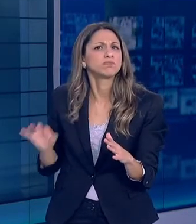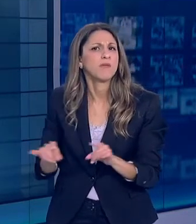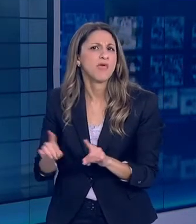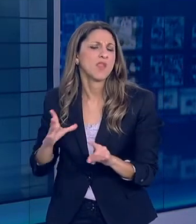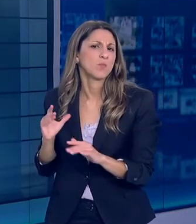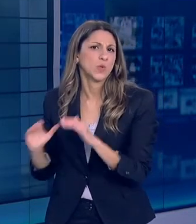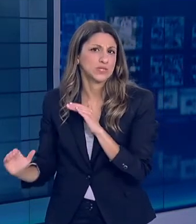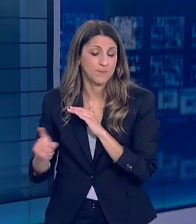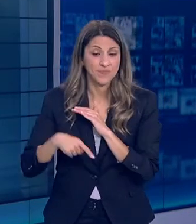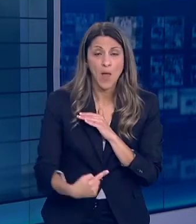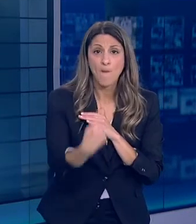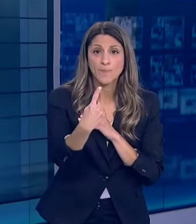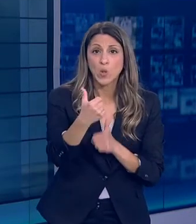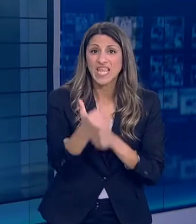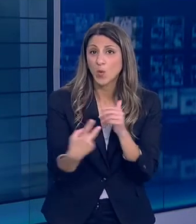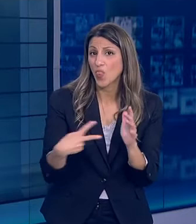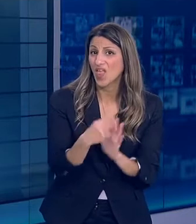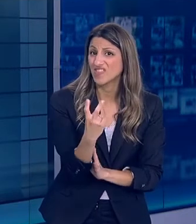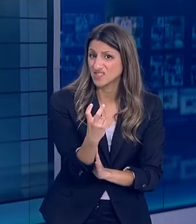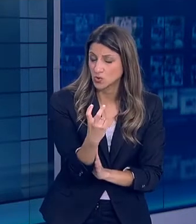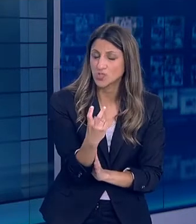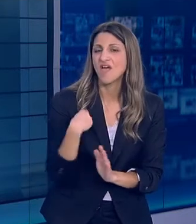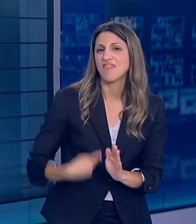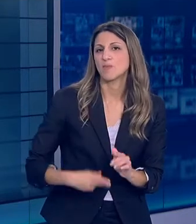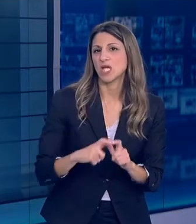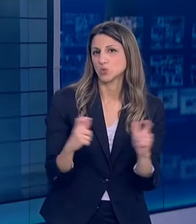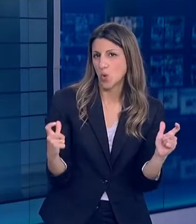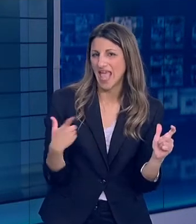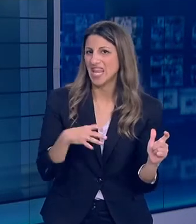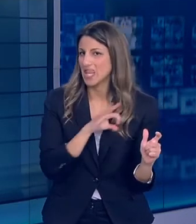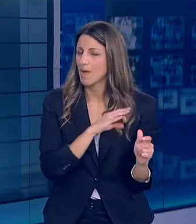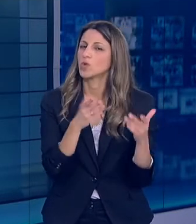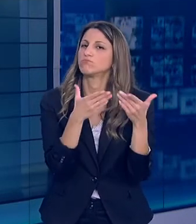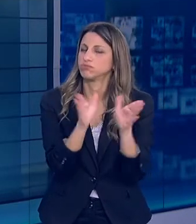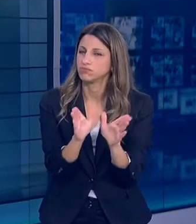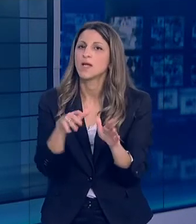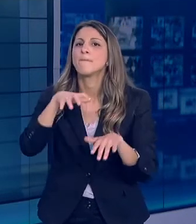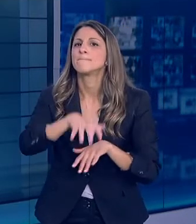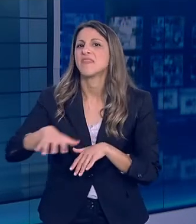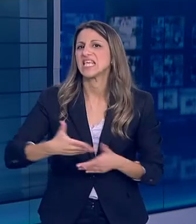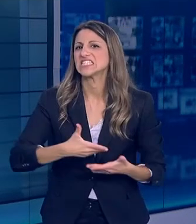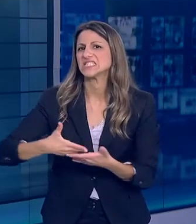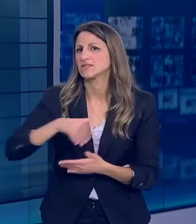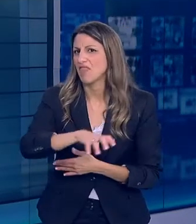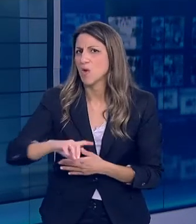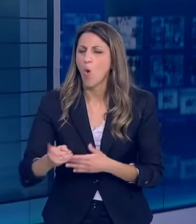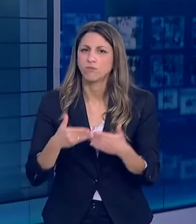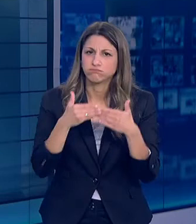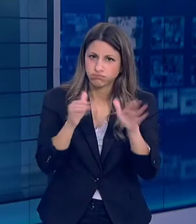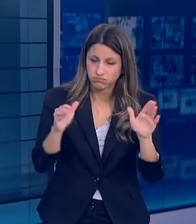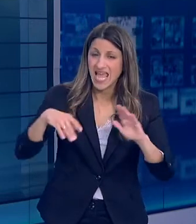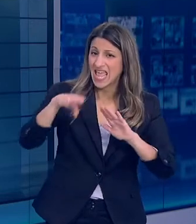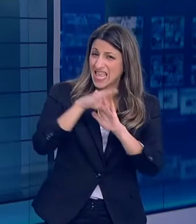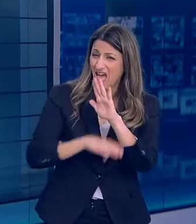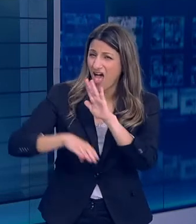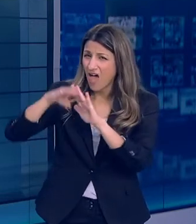2020 Ανοίγουν κανονικά μαζί με τα δημοτικά σχολεία Και τα νηπιαγωγεία της χώρας Και οι παιδικοί και βρεφικοί σταθμοί Οι κανόνες